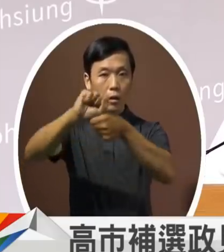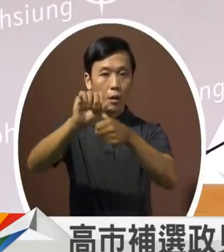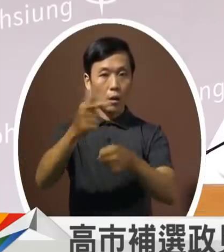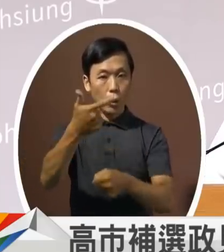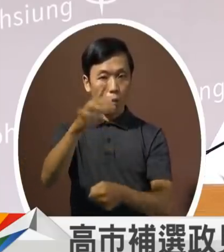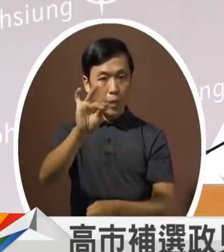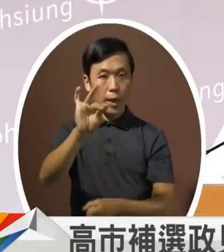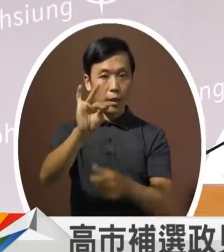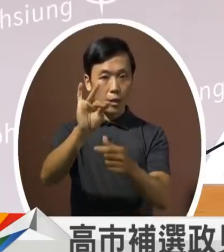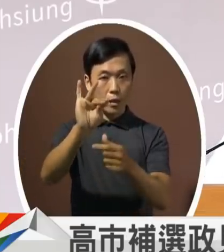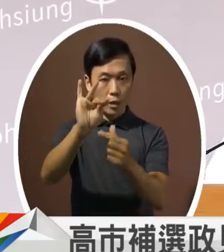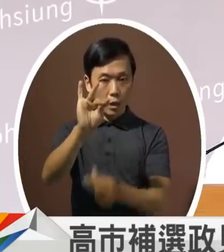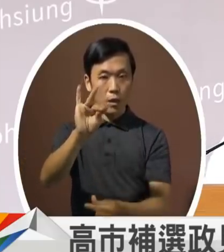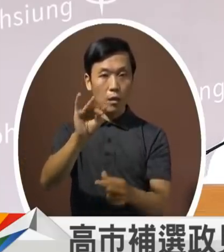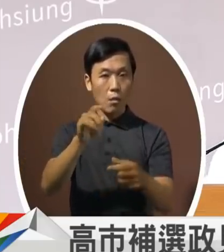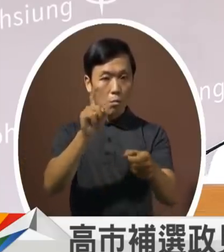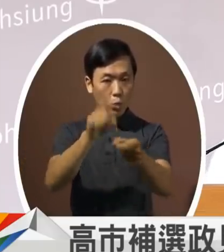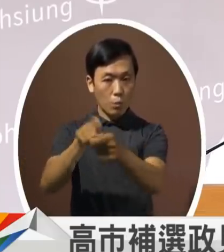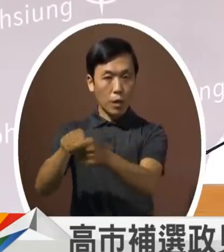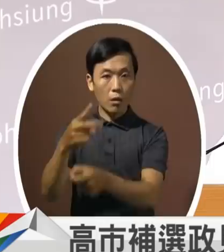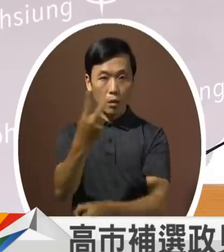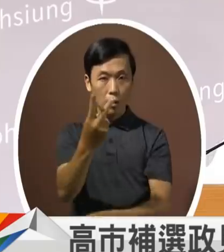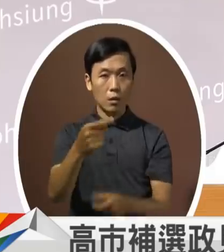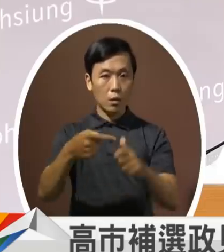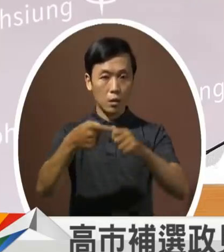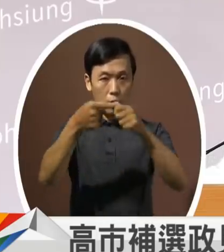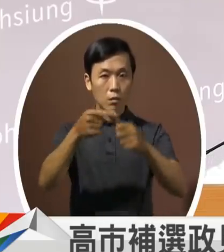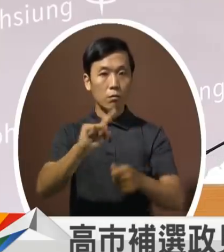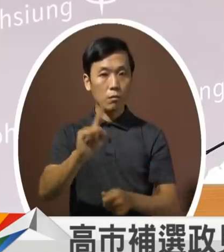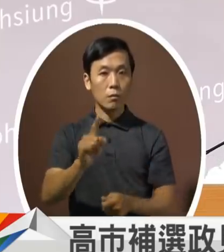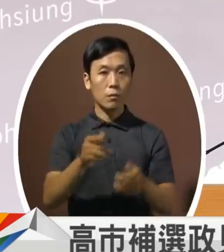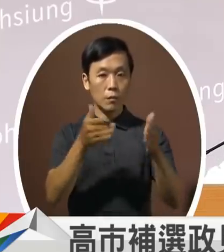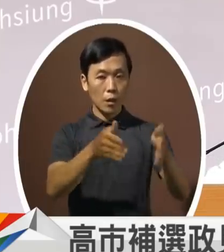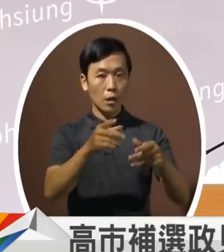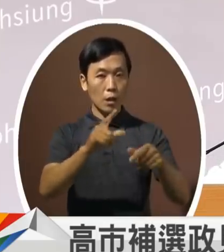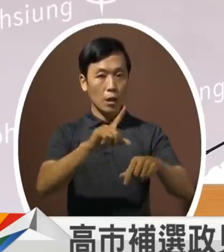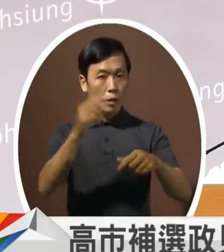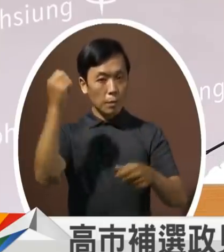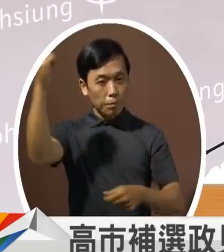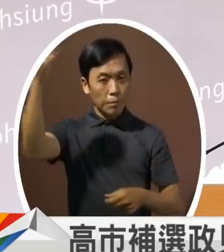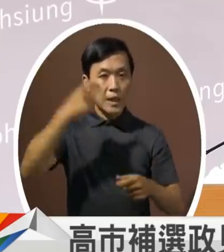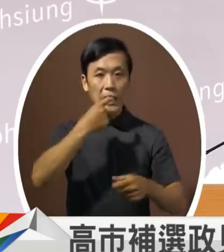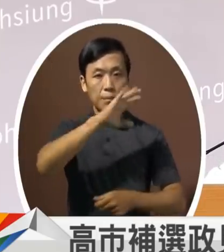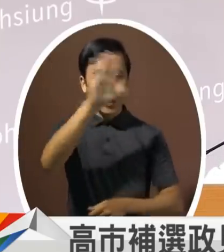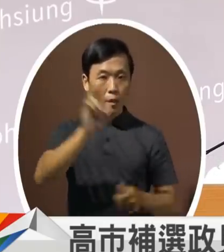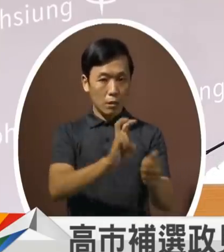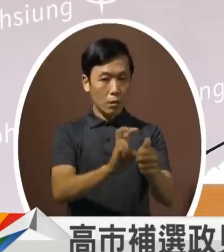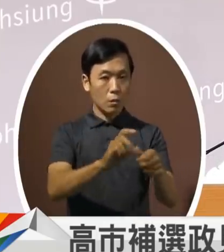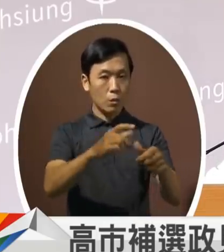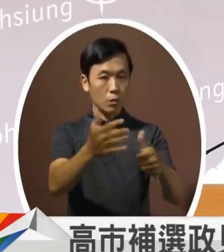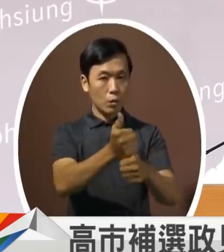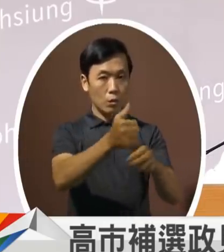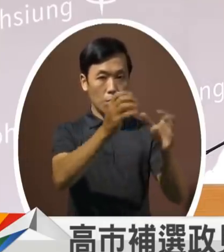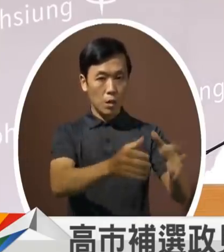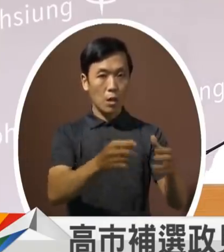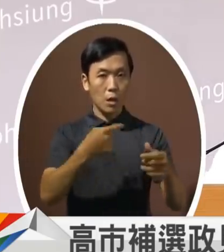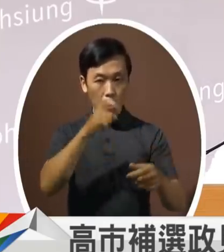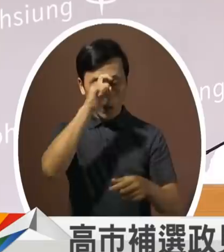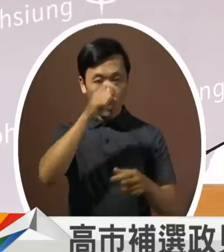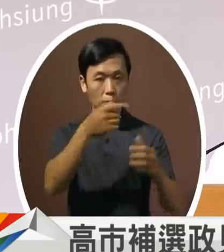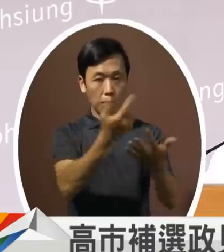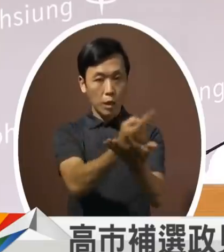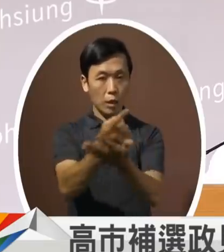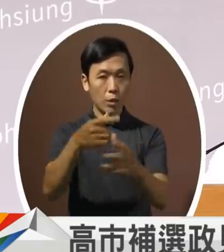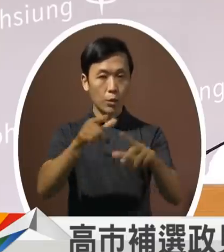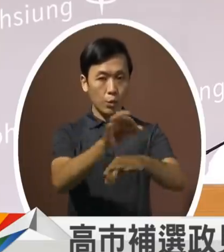这600亿的规模有两大目标一个就是建立日照中心我们希望说每一个学区都有一个日照中心